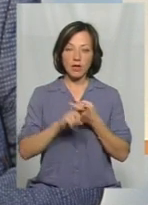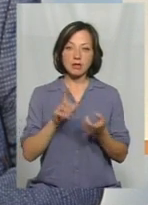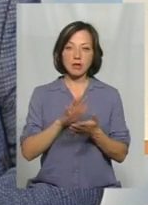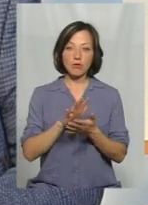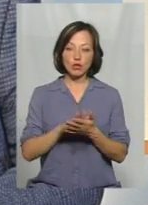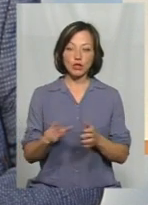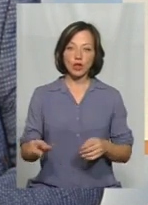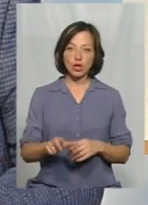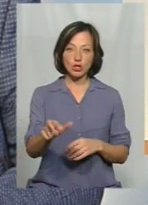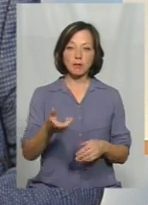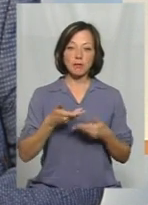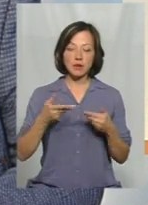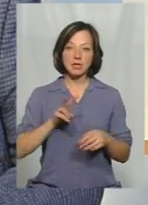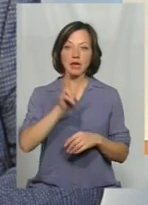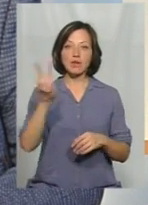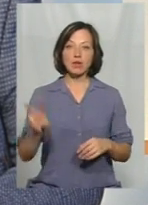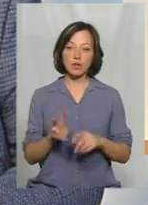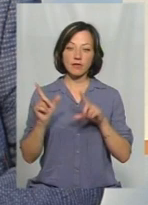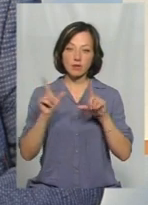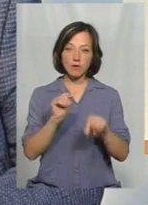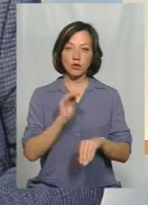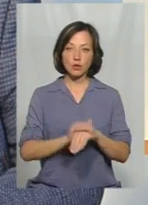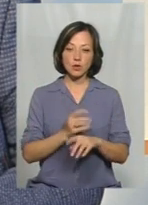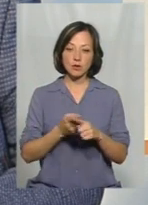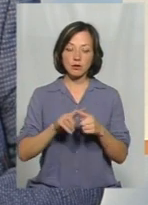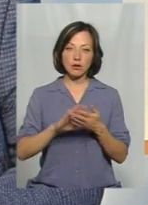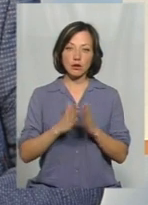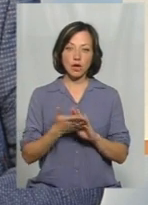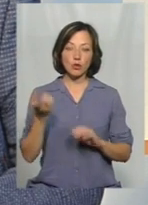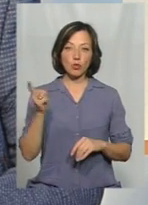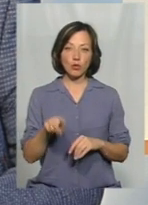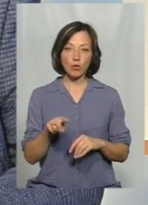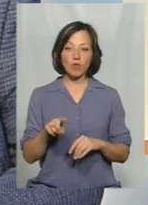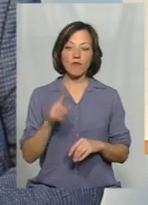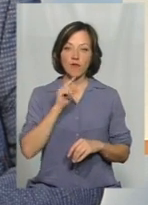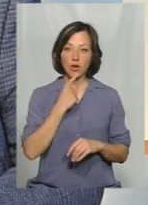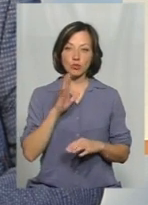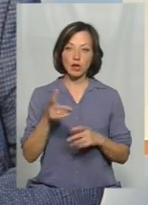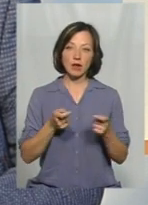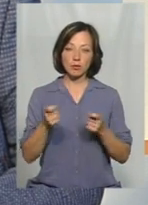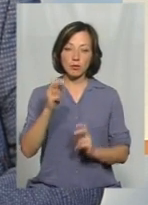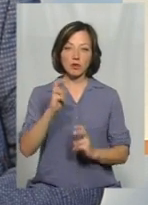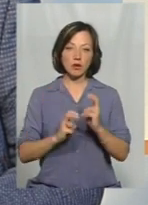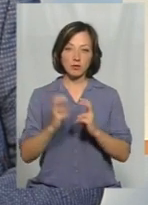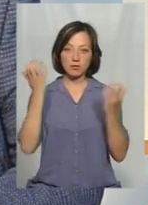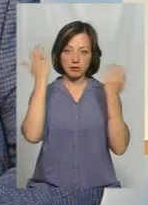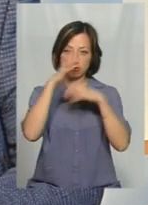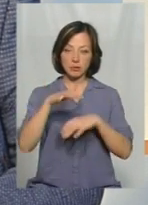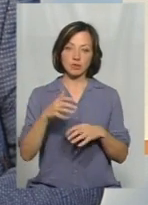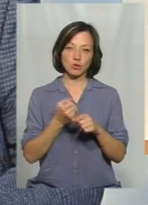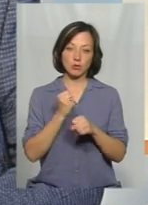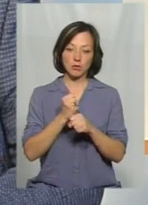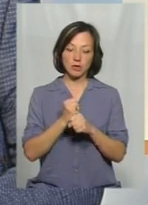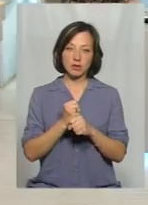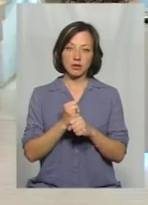забрудненням річки, ми за дві години виїжджаємо, фіксуємо дану ситуацію. Тому важко буде керівництву підприємства зробити якісь такі